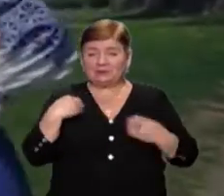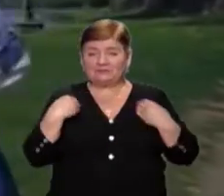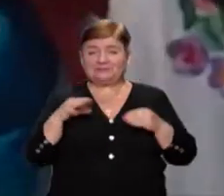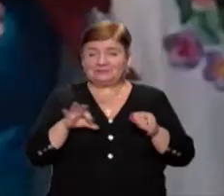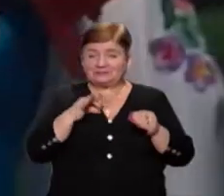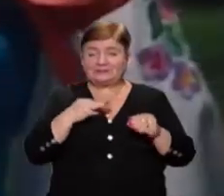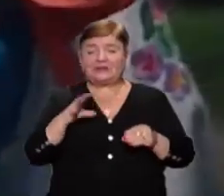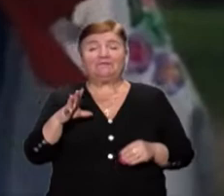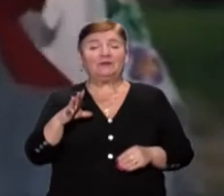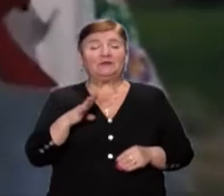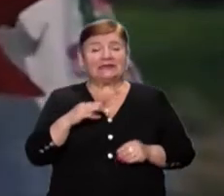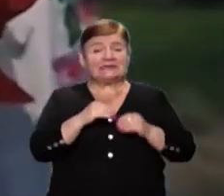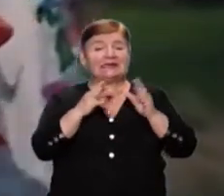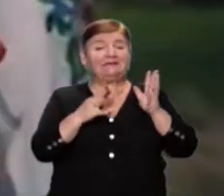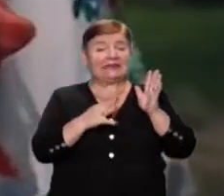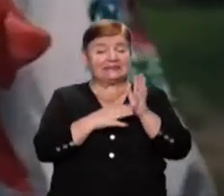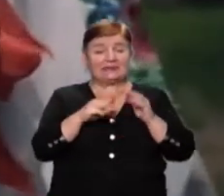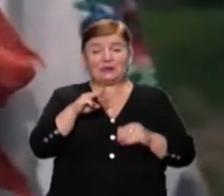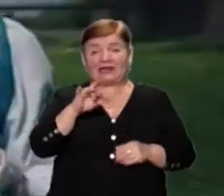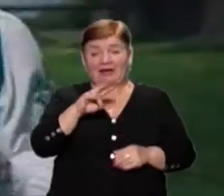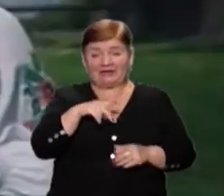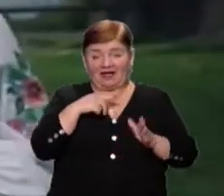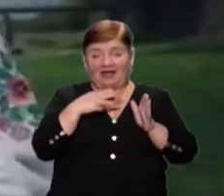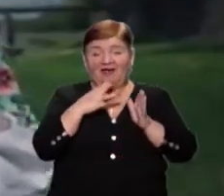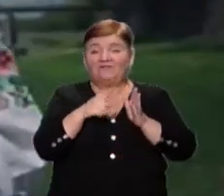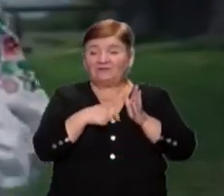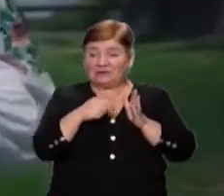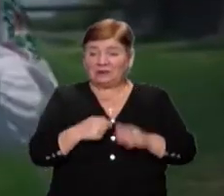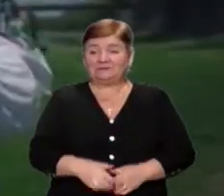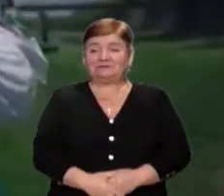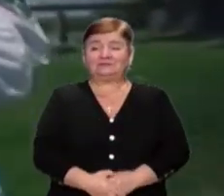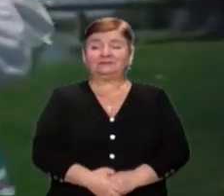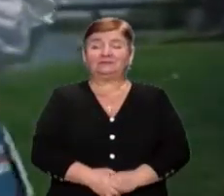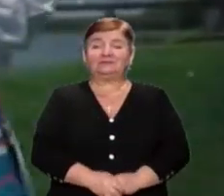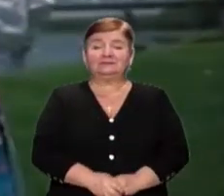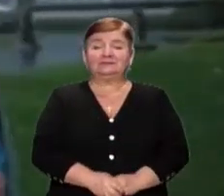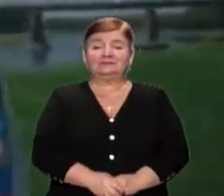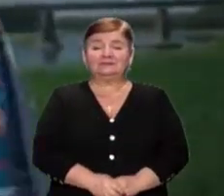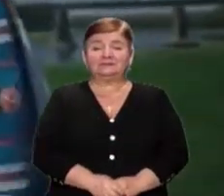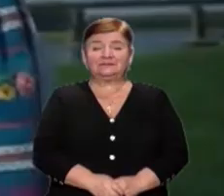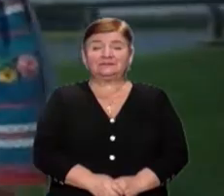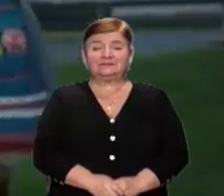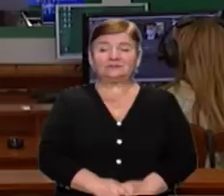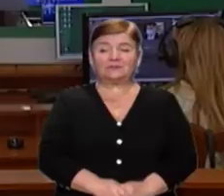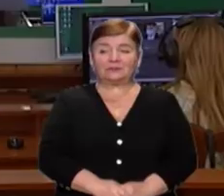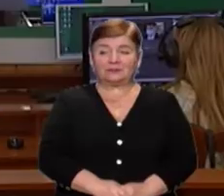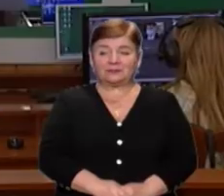нагадую, відбувалися 19 травня. Марія Лукей, Андрій Гісем, новини на Суспільному.